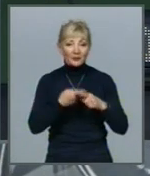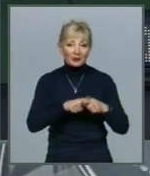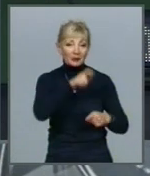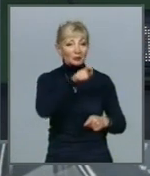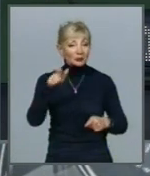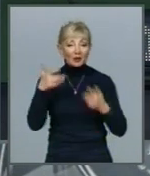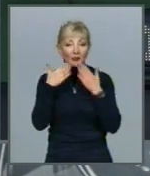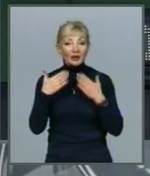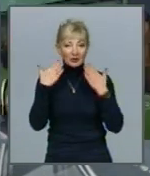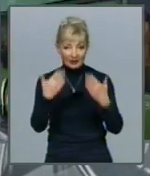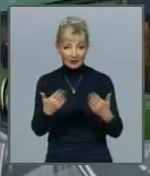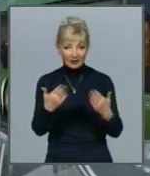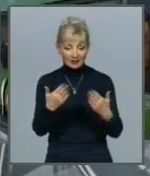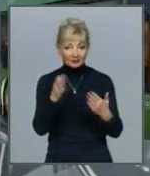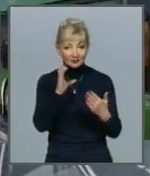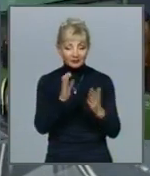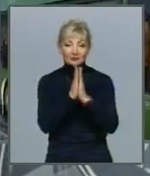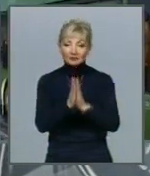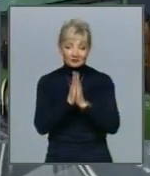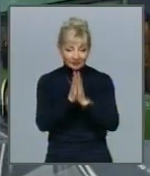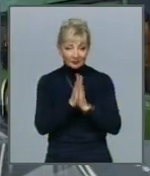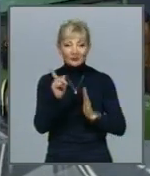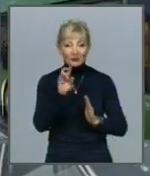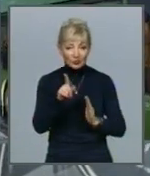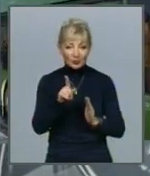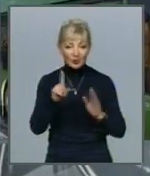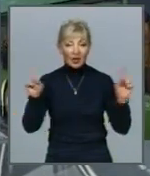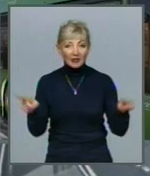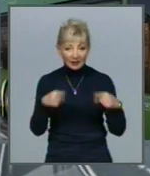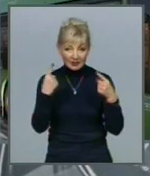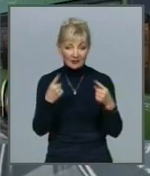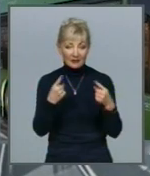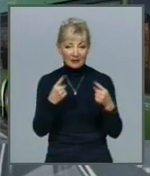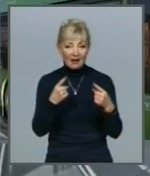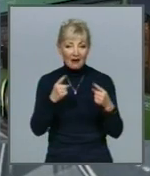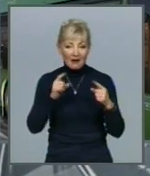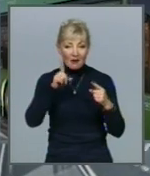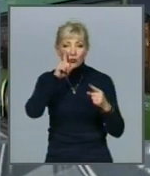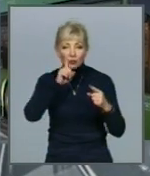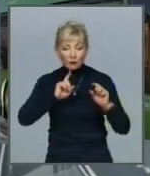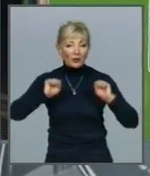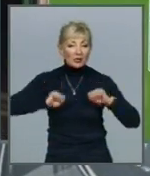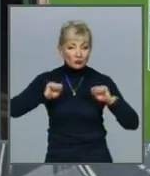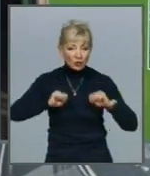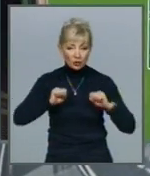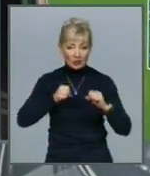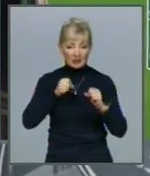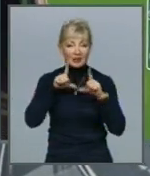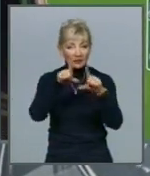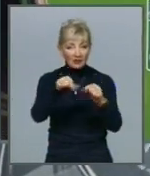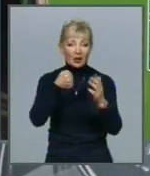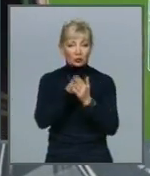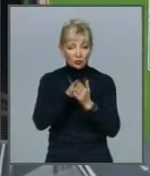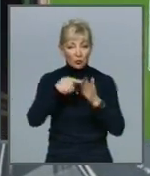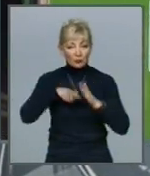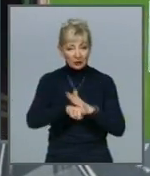обратились з просьбою, щоб організувати доступність до станції метрополітена з